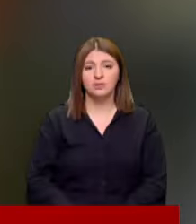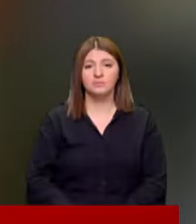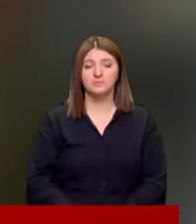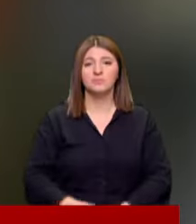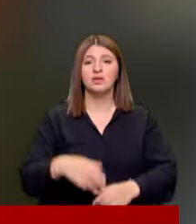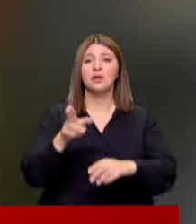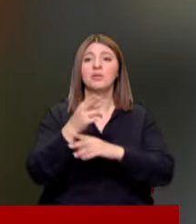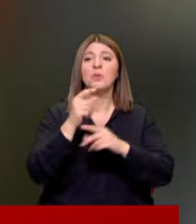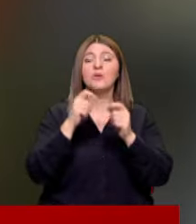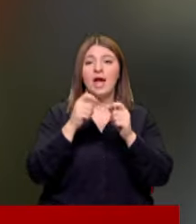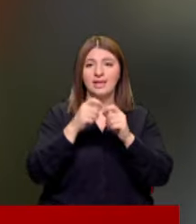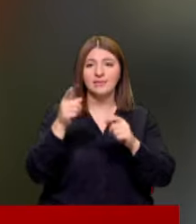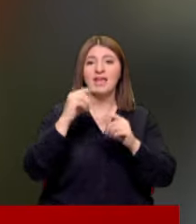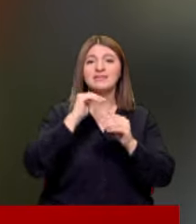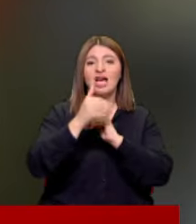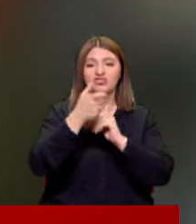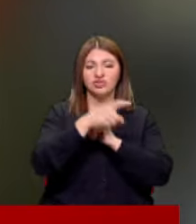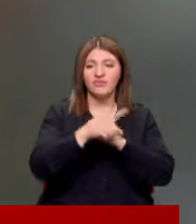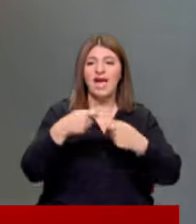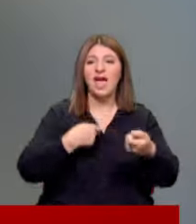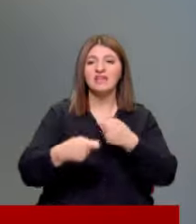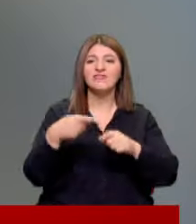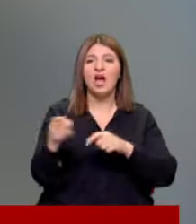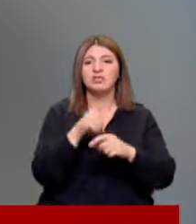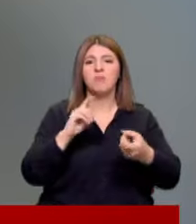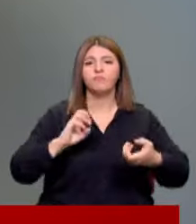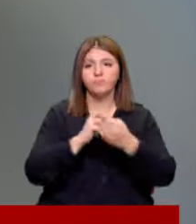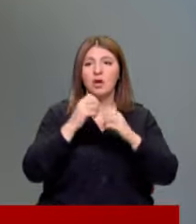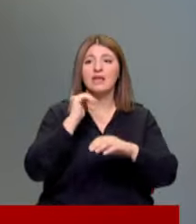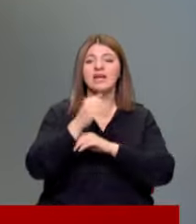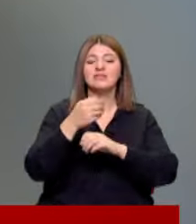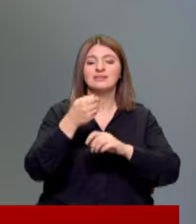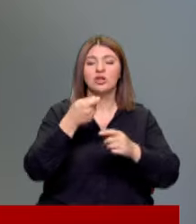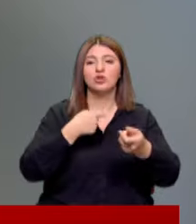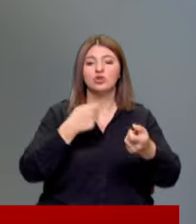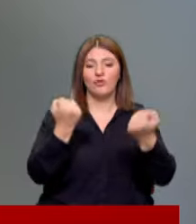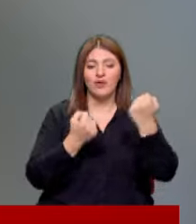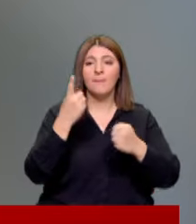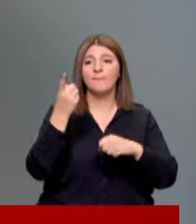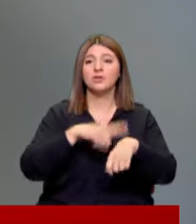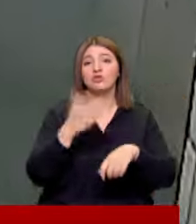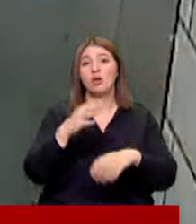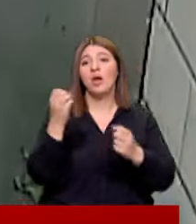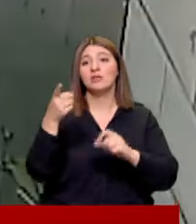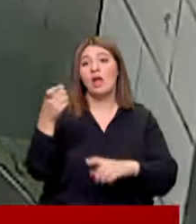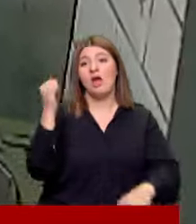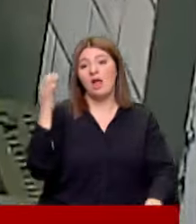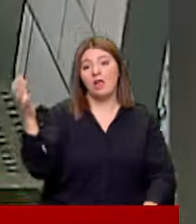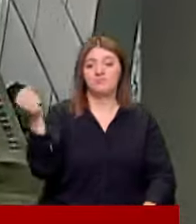Balıkesir Burhaniye'de taksici Berk de ile esnaf arasında tartışma yaşandı Taksi şoförü bir süre sonra silahla geri döndü